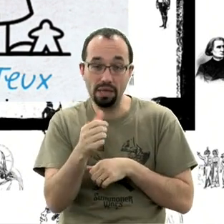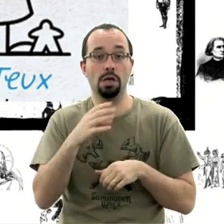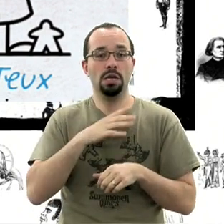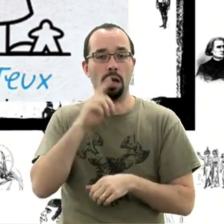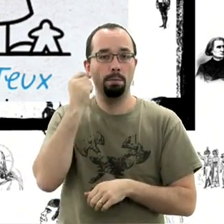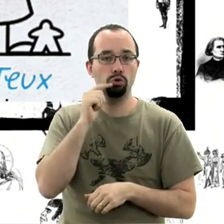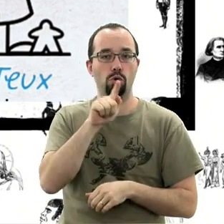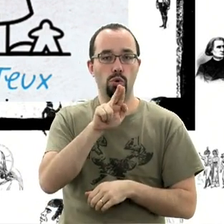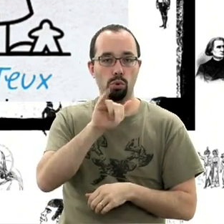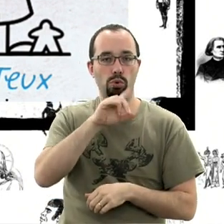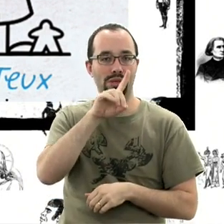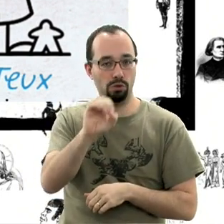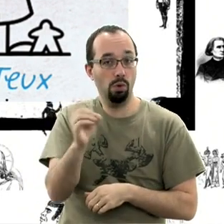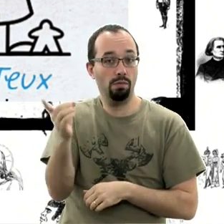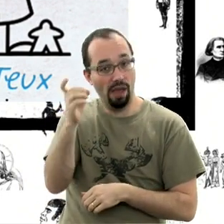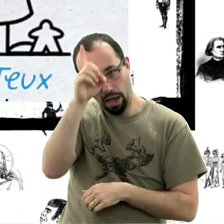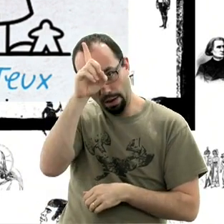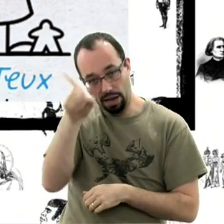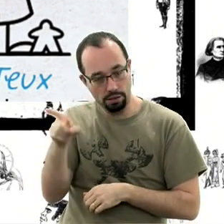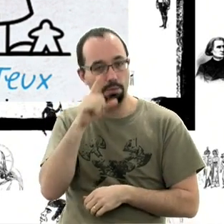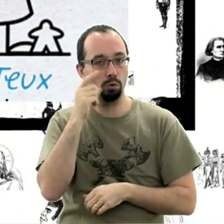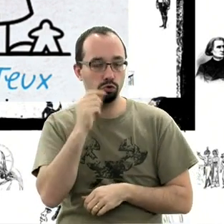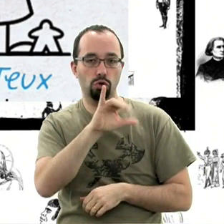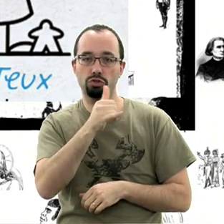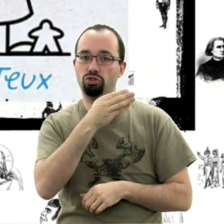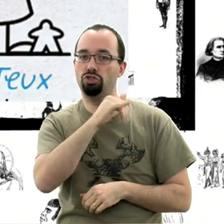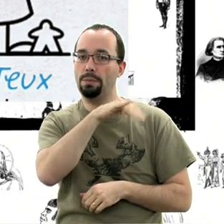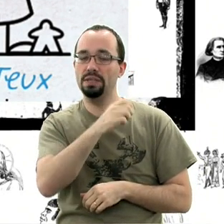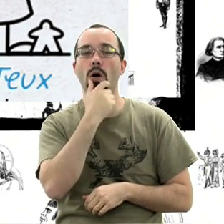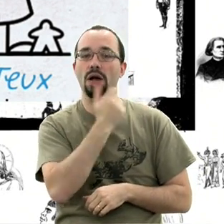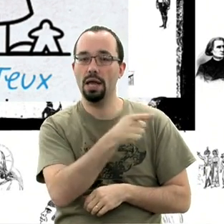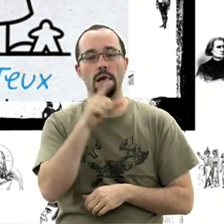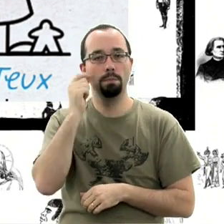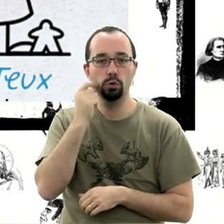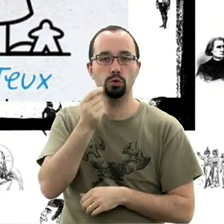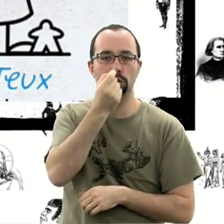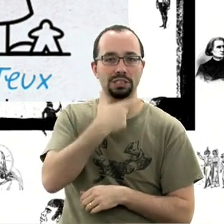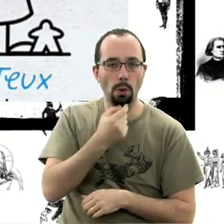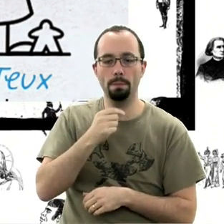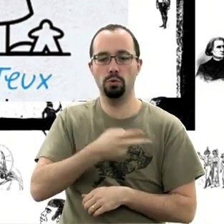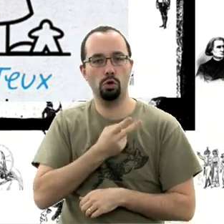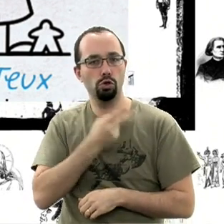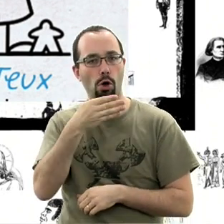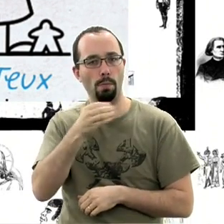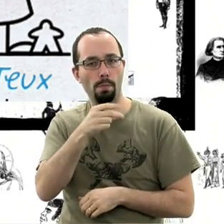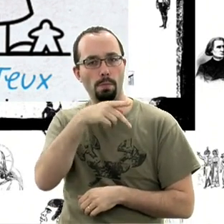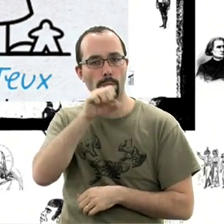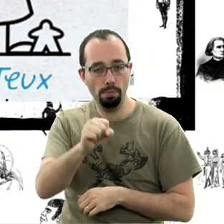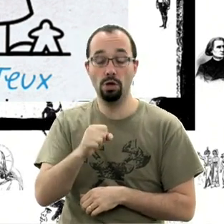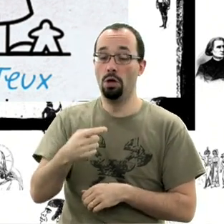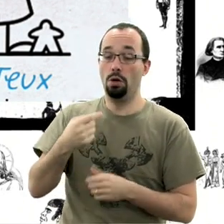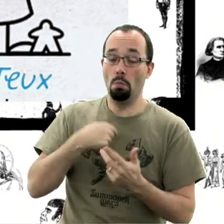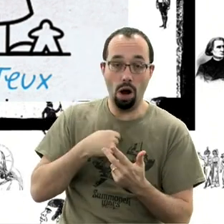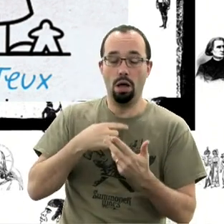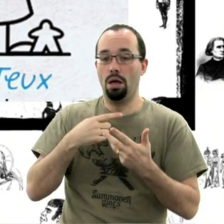pour la version allemande, il y aura M. Jamie pour la version anglaise, il y aura M. Guillaume, il y aura le Dr. Mops, il y aura moi, enfin